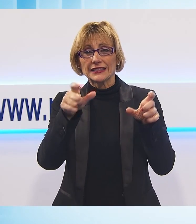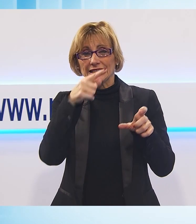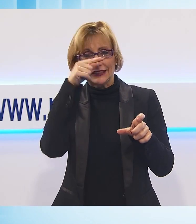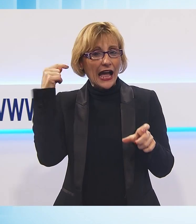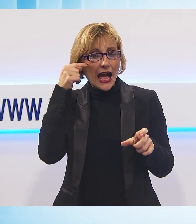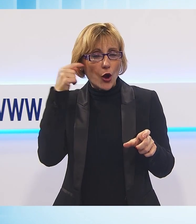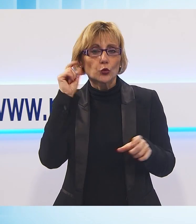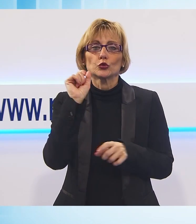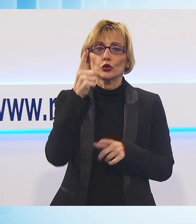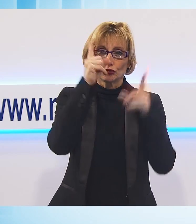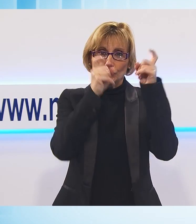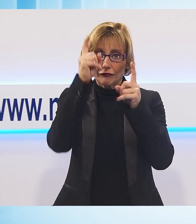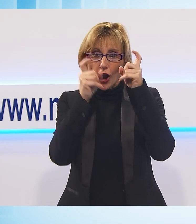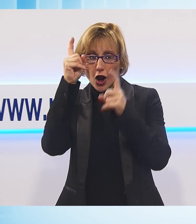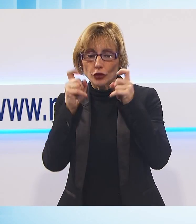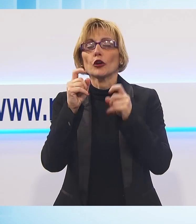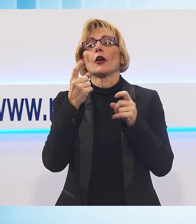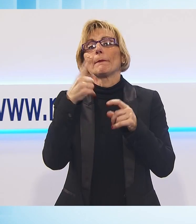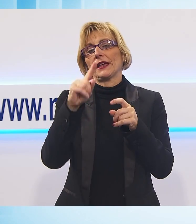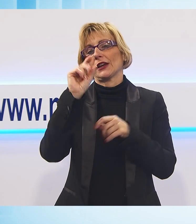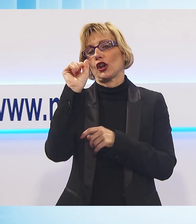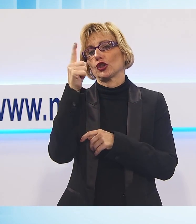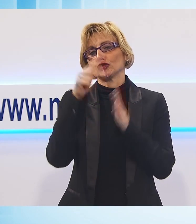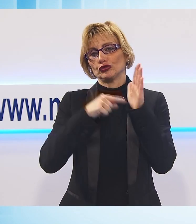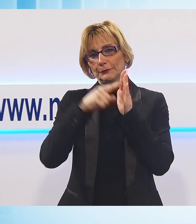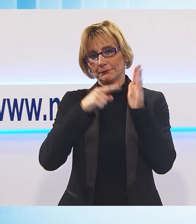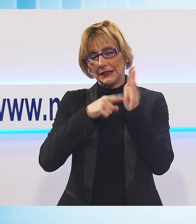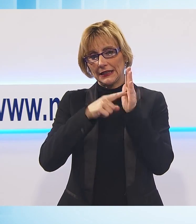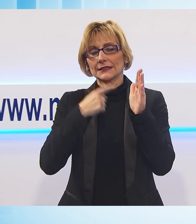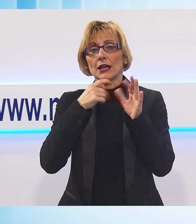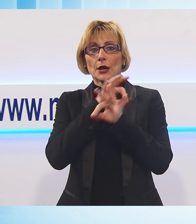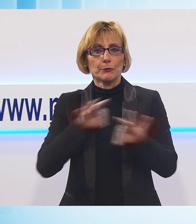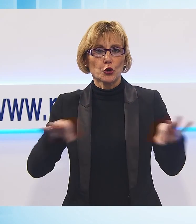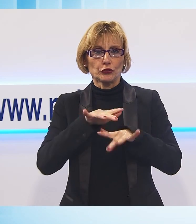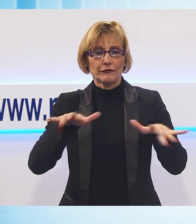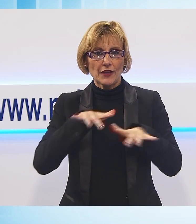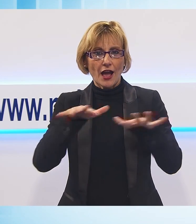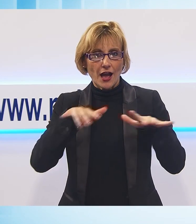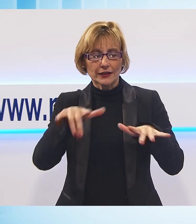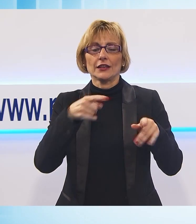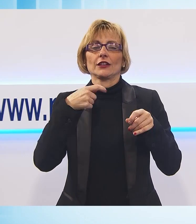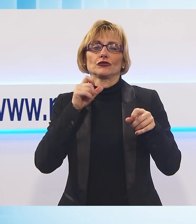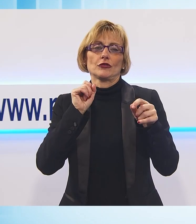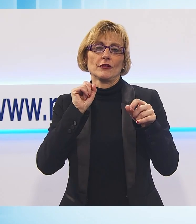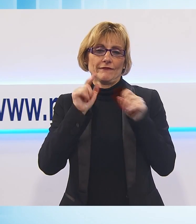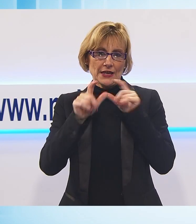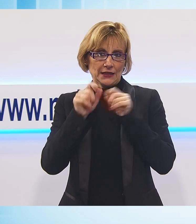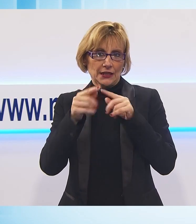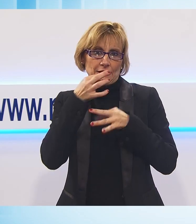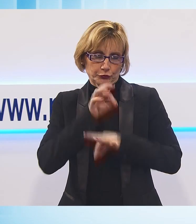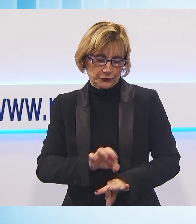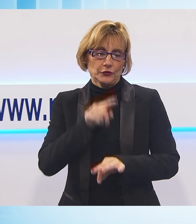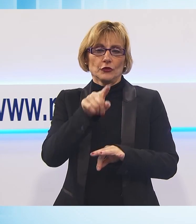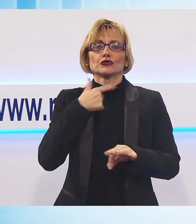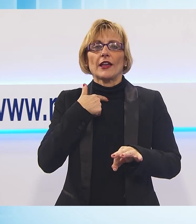12 mesi, con i ragazzi dell'Associazione, con tanti movimenti di vita quotidiana, mentre praticano sport, o fanno la spesa, in visita alla